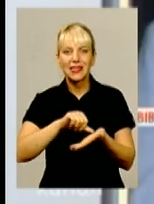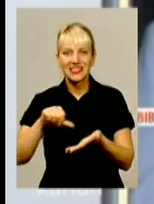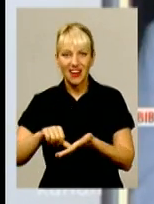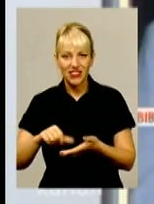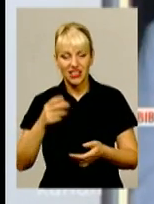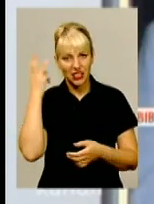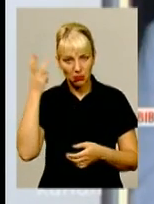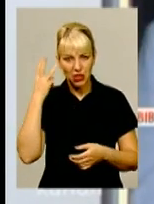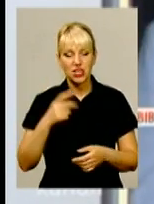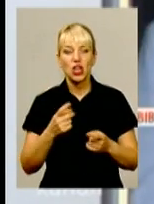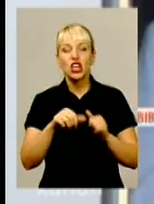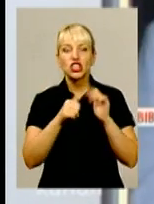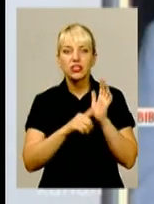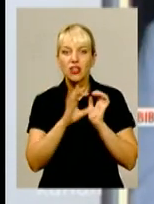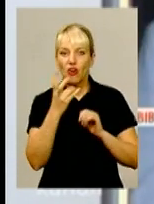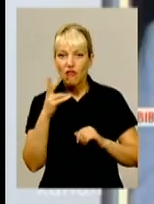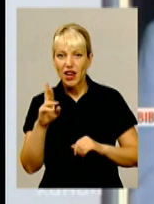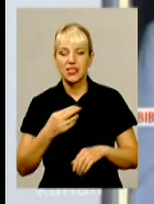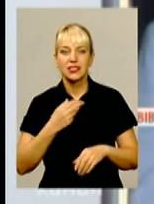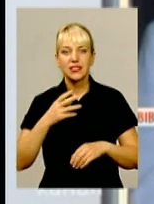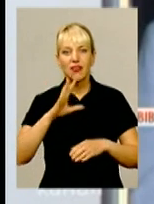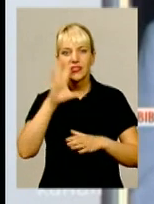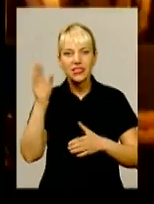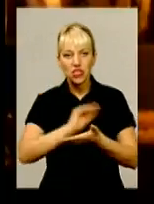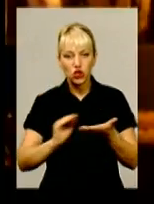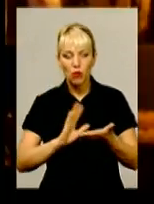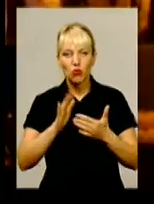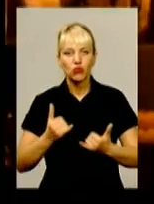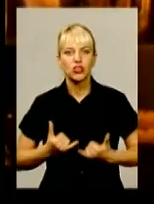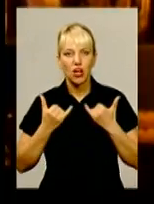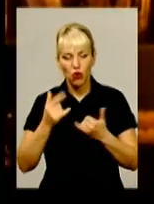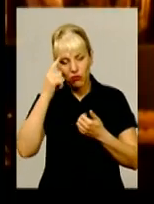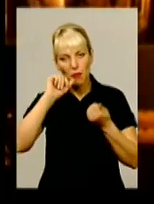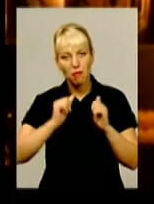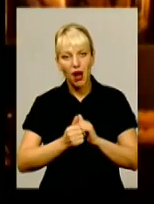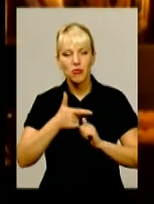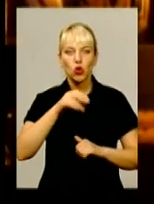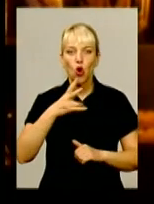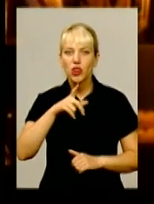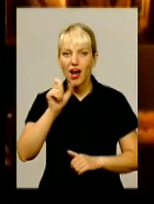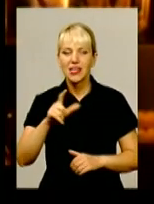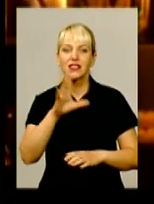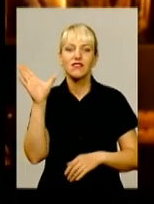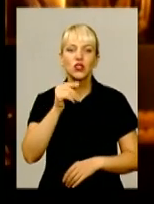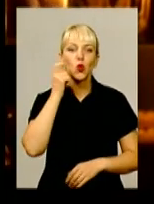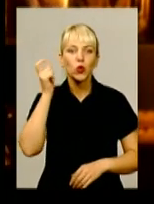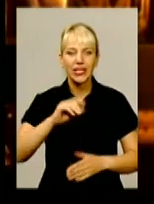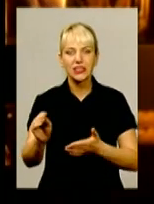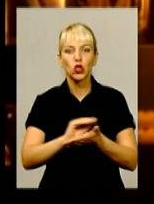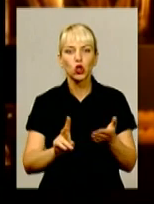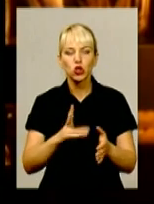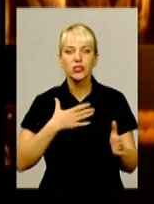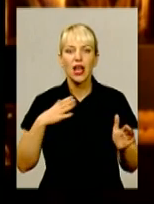українські репортери збираються вшанувати пам'ять Георгія Гонгадзе та усіх українських журналістів, які загинули через професійну